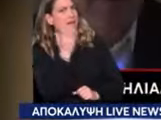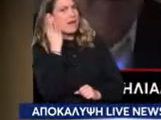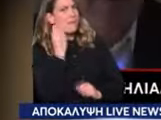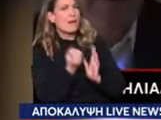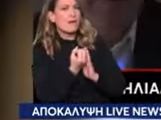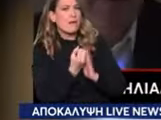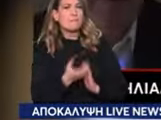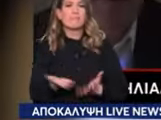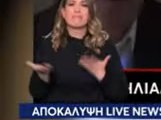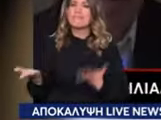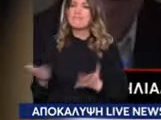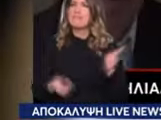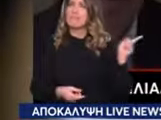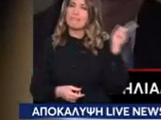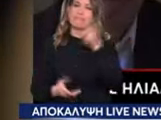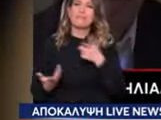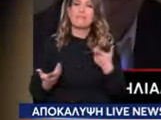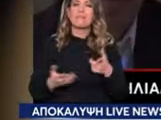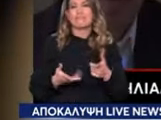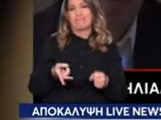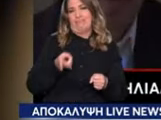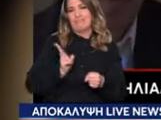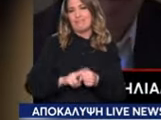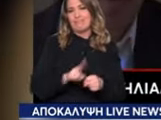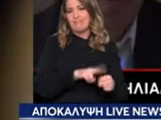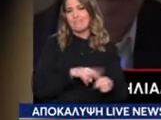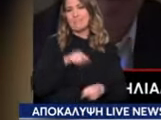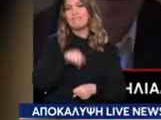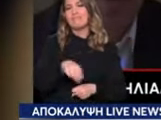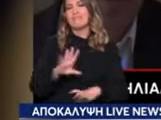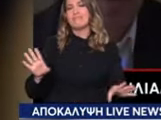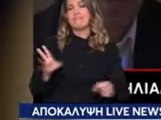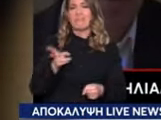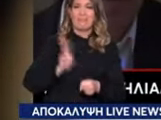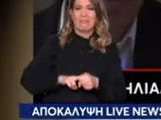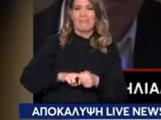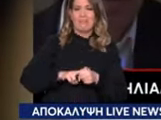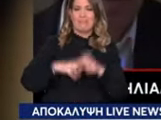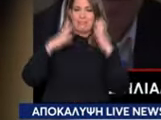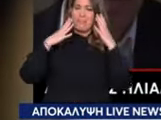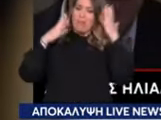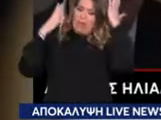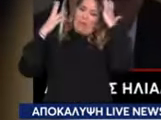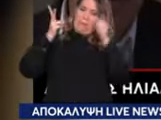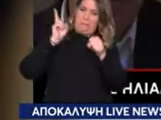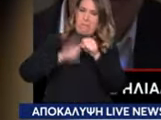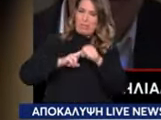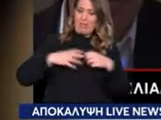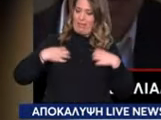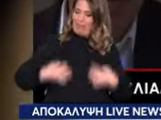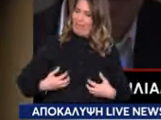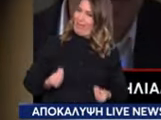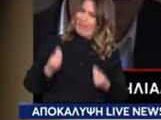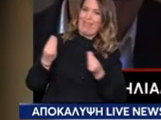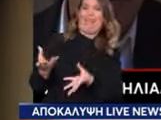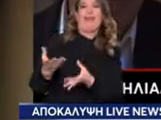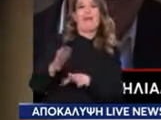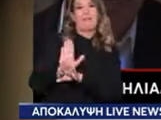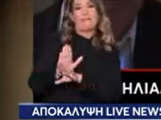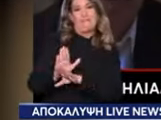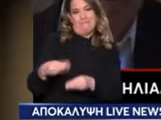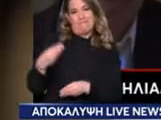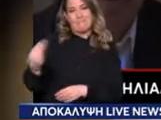Αυτά ρούλα είναι παιδάκια που έφυγαν από τη ζωή, ήταν σε εγκεφαλικό θάνατο και δόθηκαν τα όργανά τους για να σωθούν άλλα παιδάκια. Ο